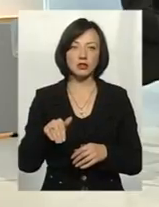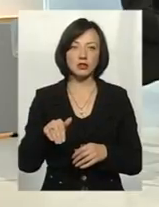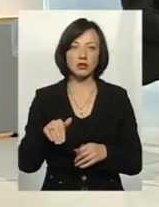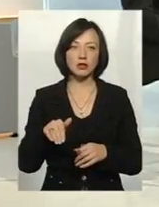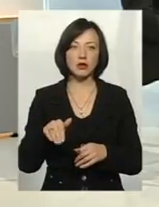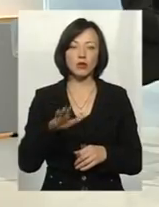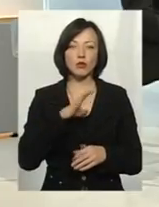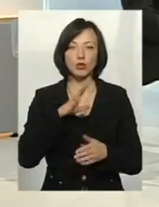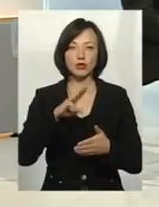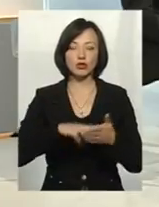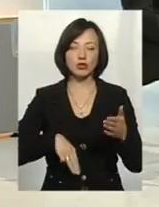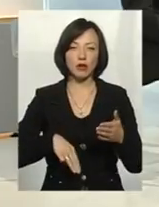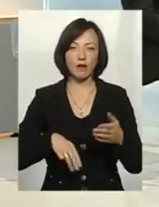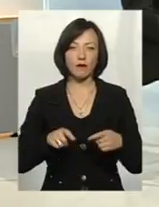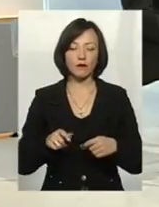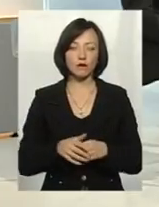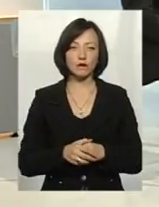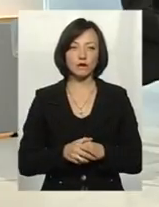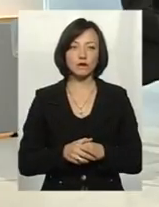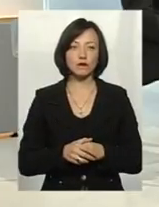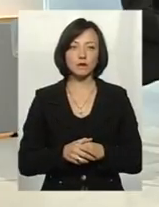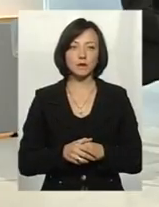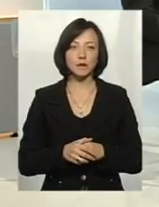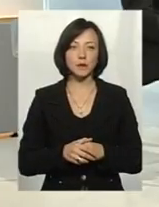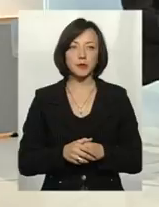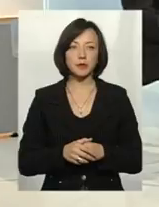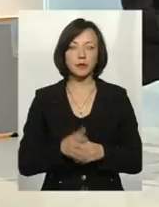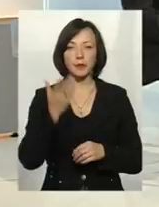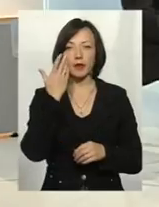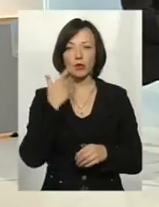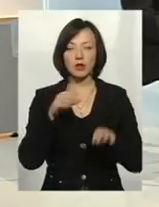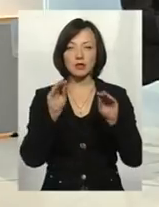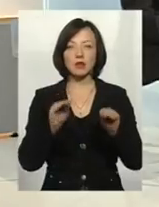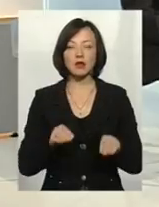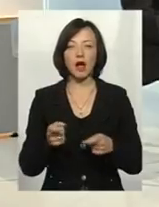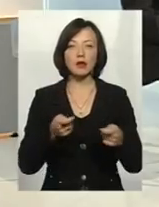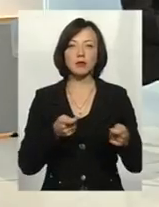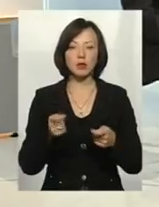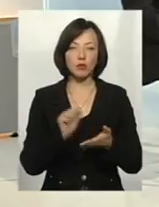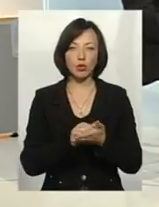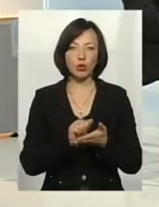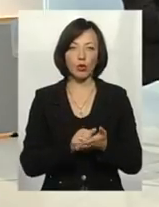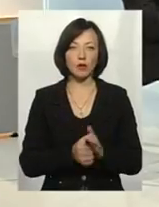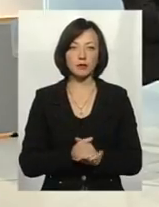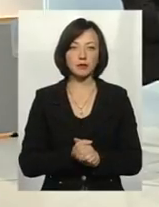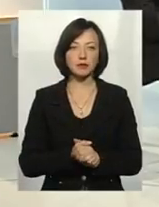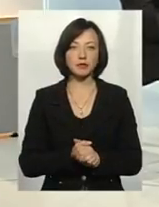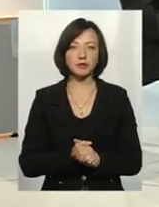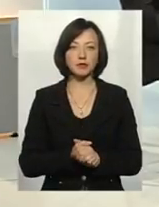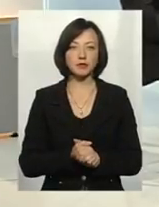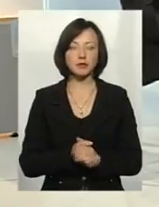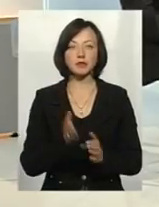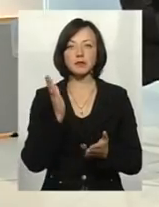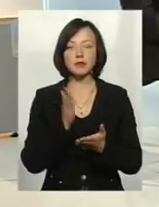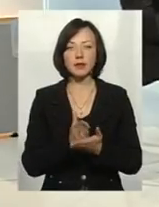було накладено збитків на даному водному об'єкті, коли складали адмінпротокол. Маємо